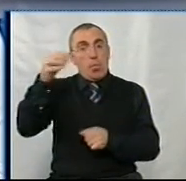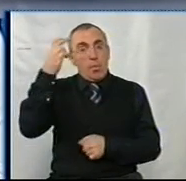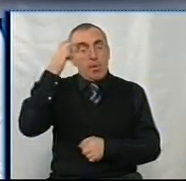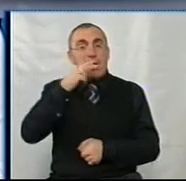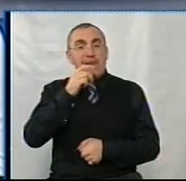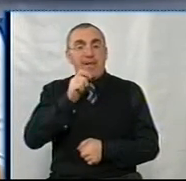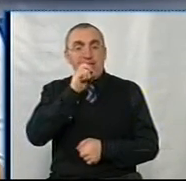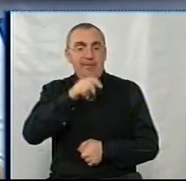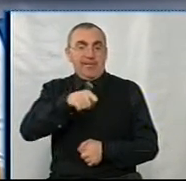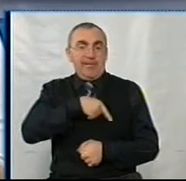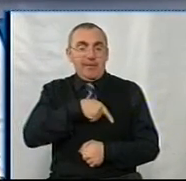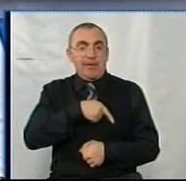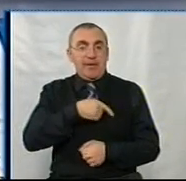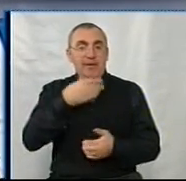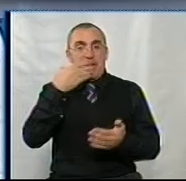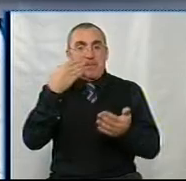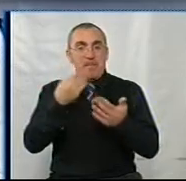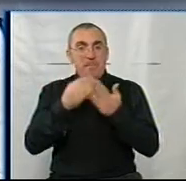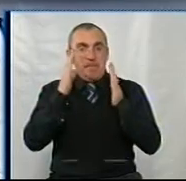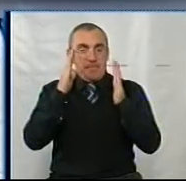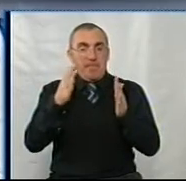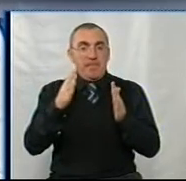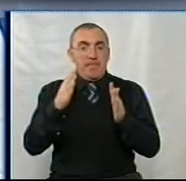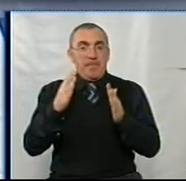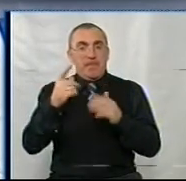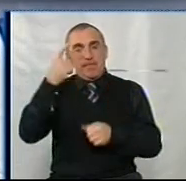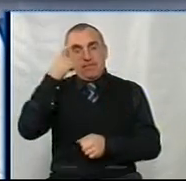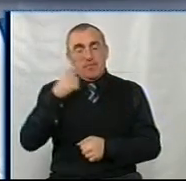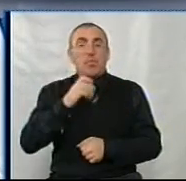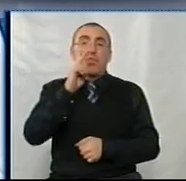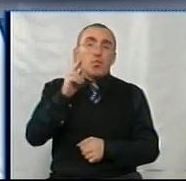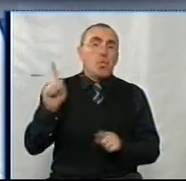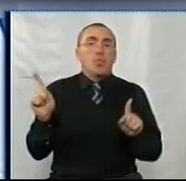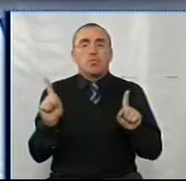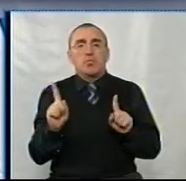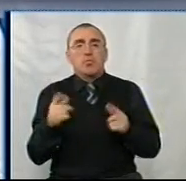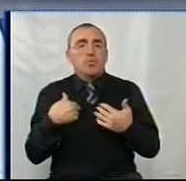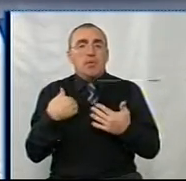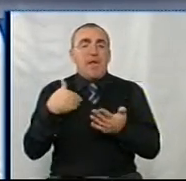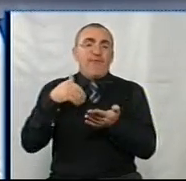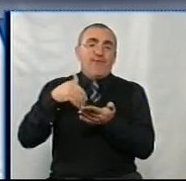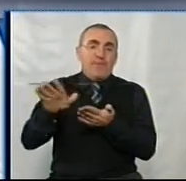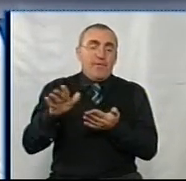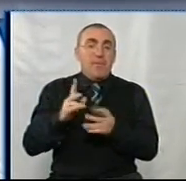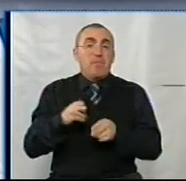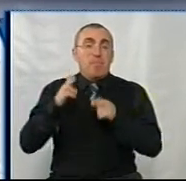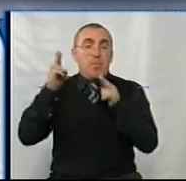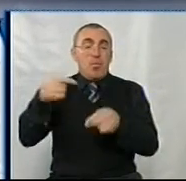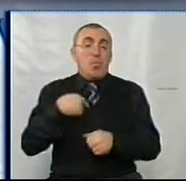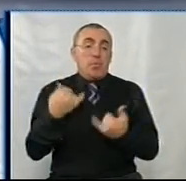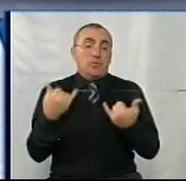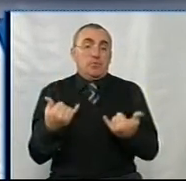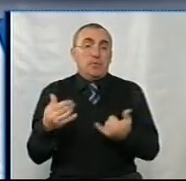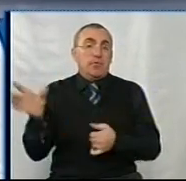нагородженні. В приваті мені скинули. Я не знаю, хто. Я відмовилась поїхати, бо в мене